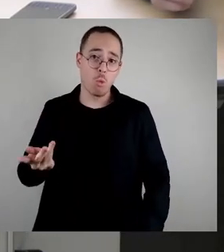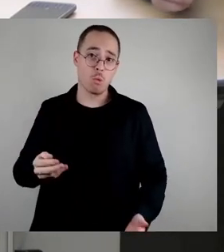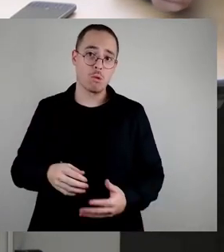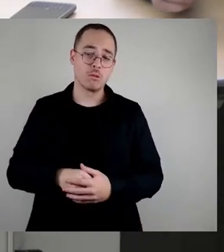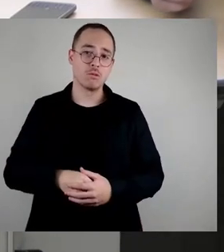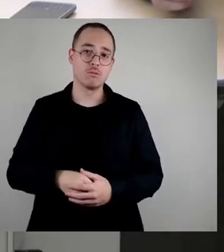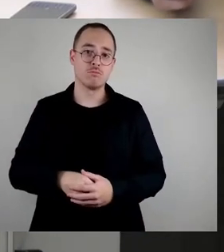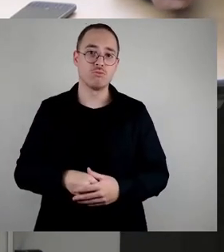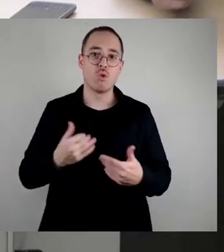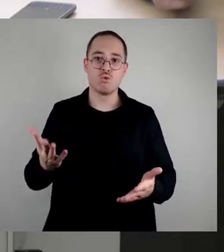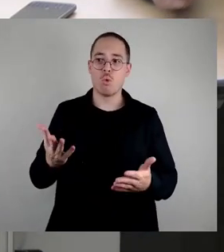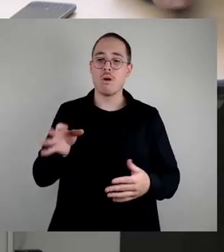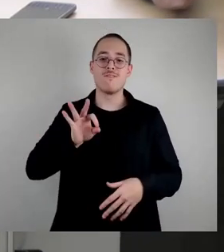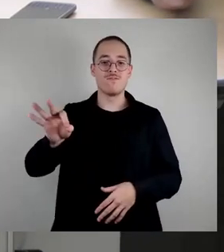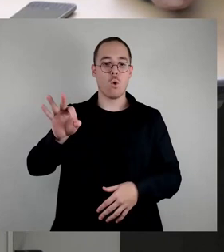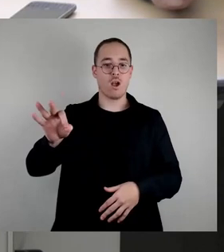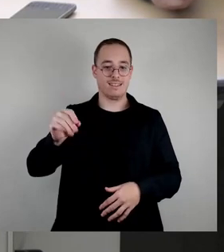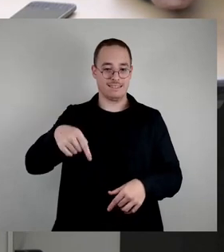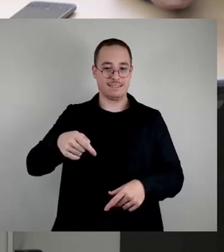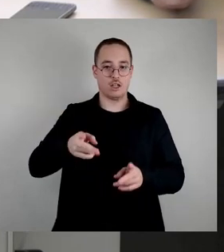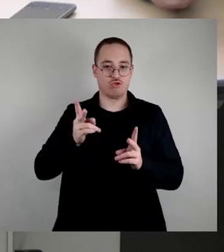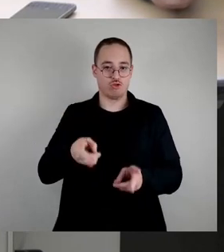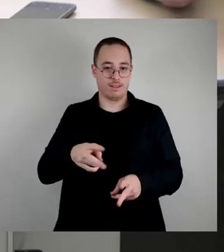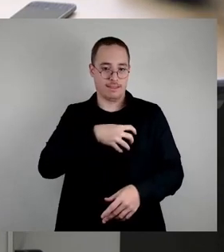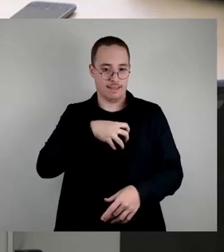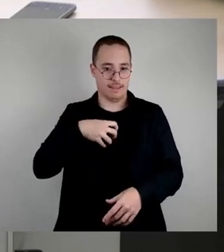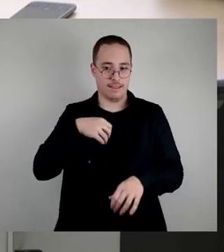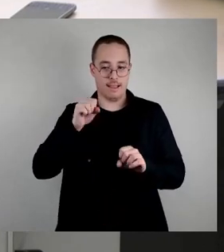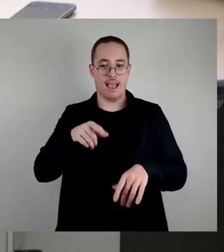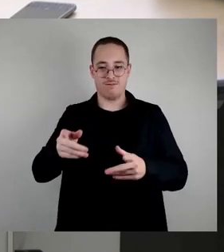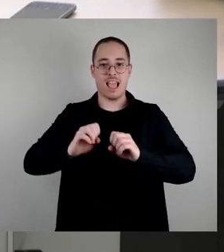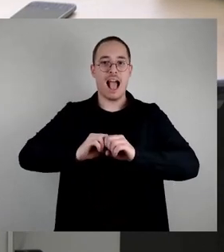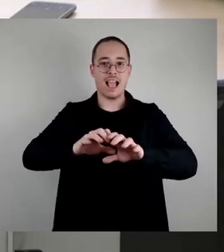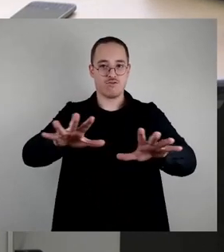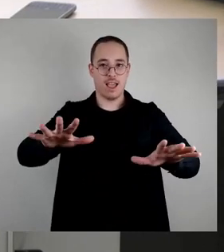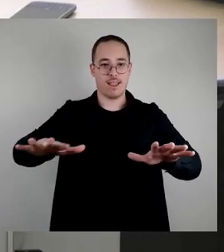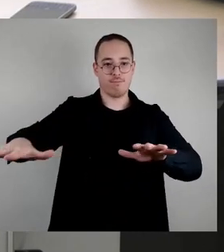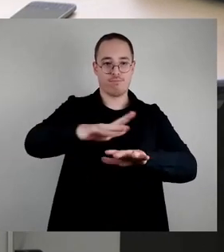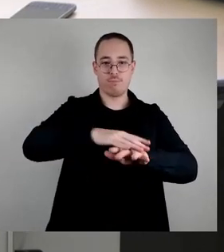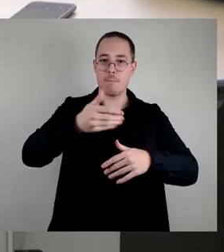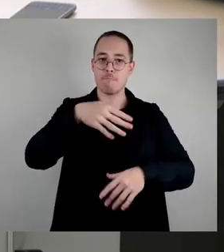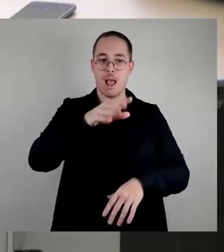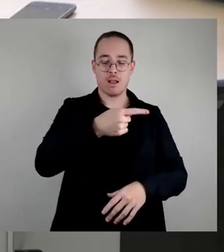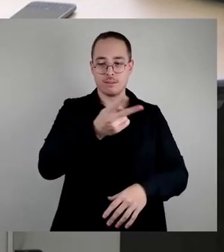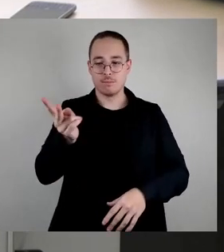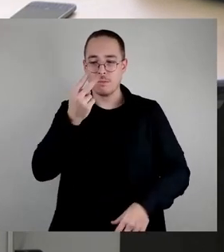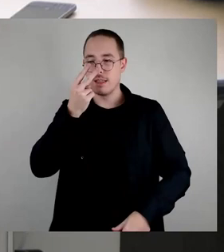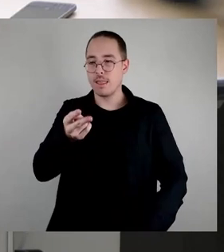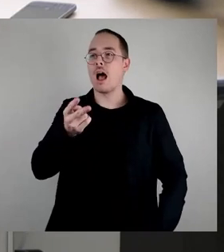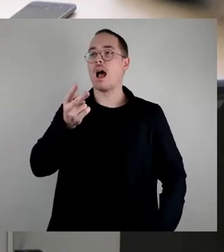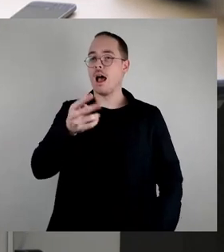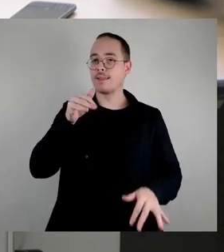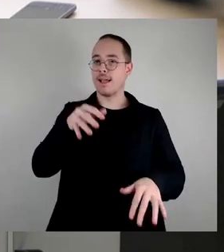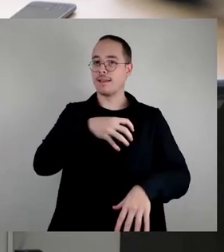Internetseite dresden.de. Geht man diesem Vorschlag richtig an, ist es weit